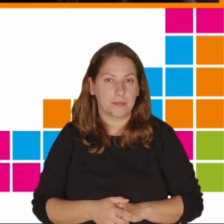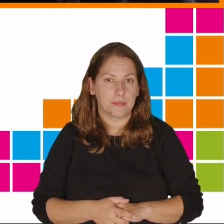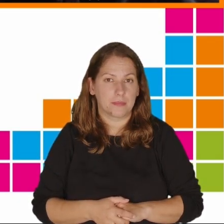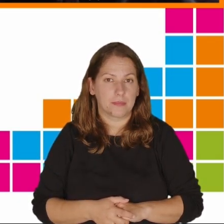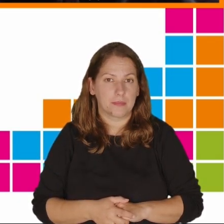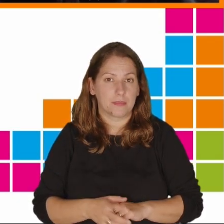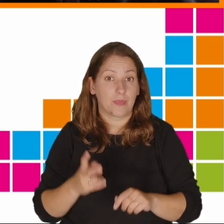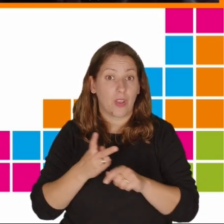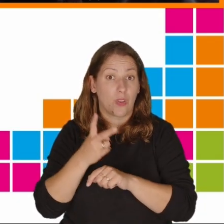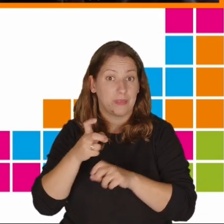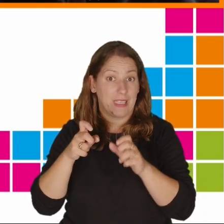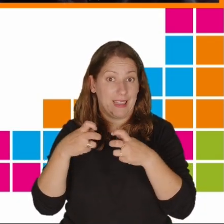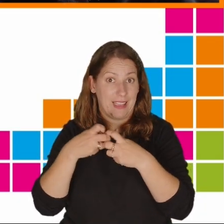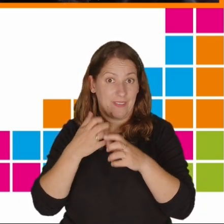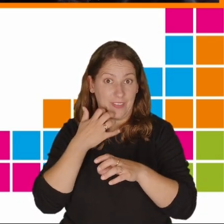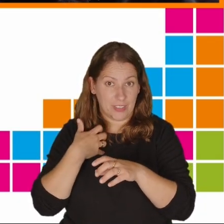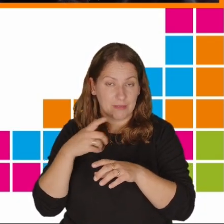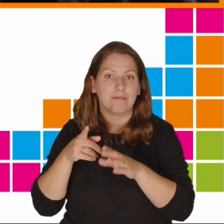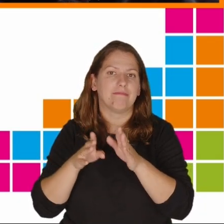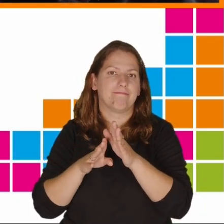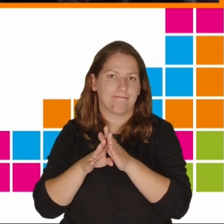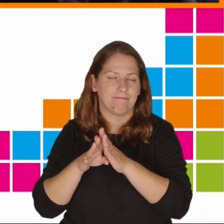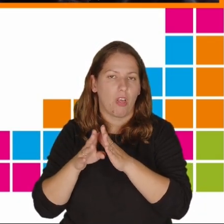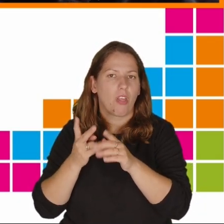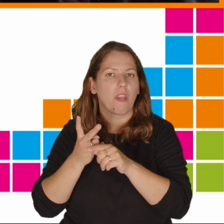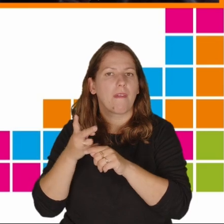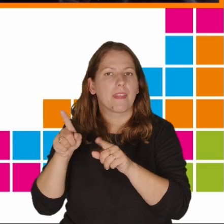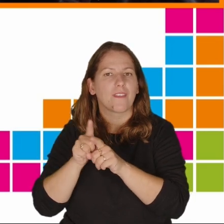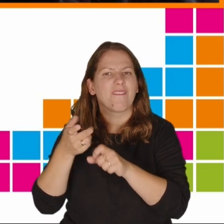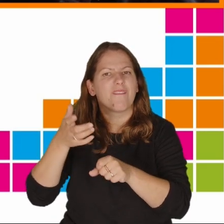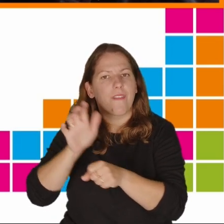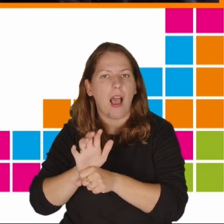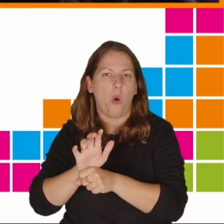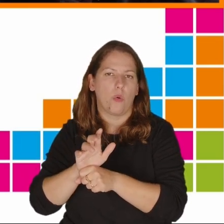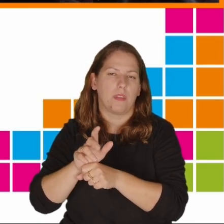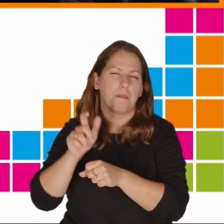wzrost przestępstw na tle seksualnym, między innymi gwałtów.